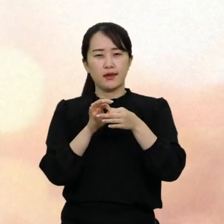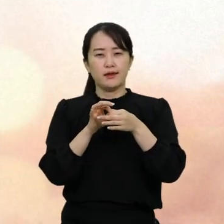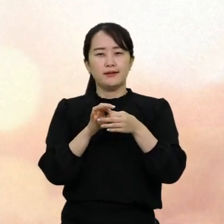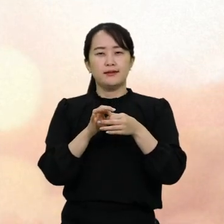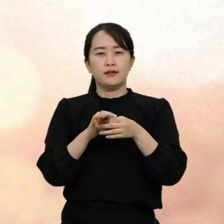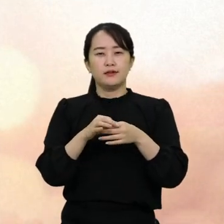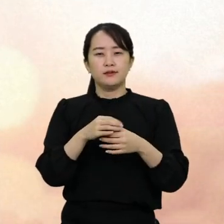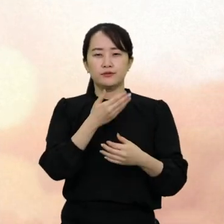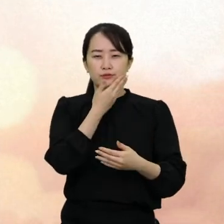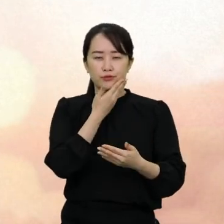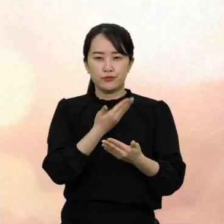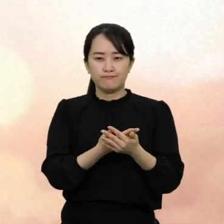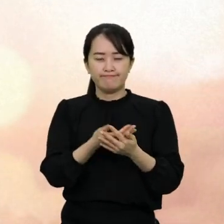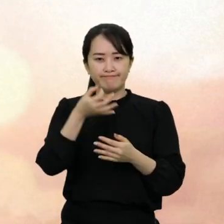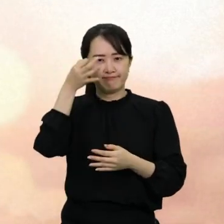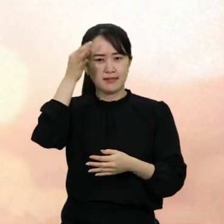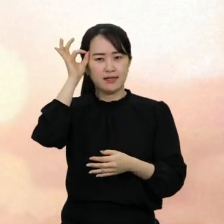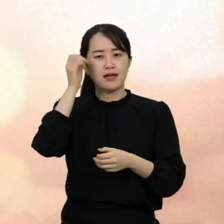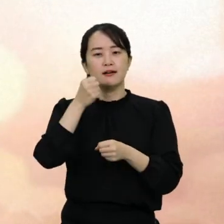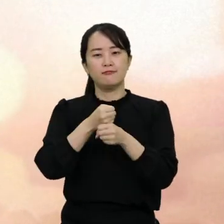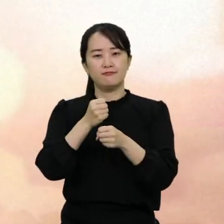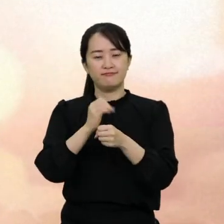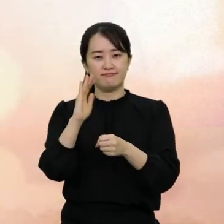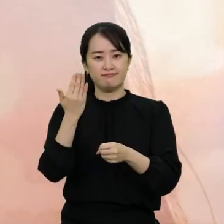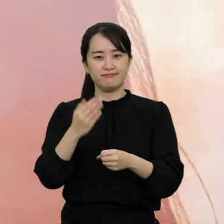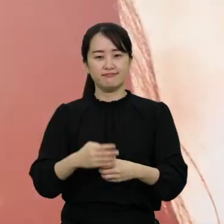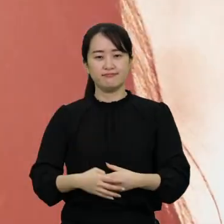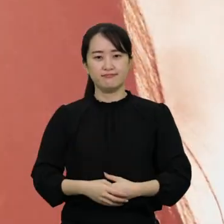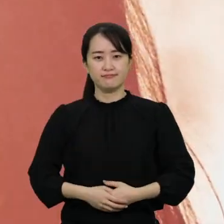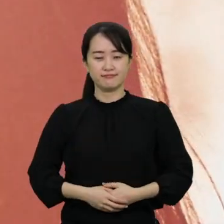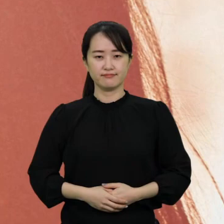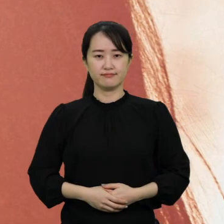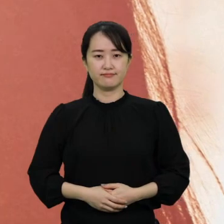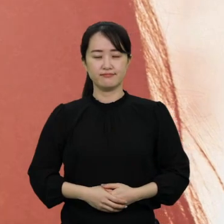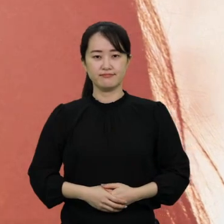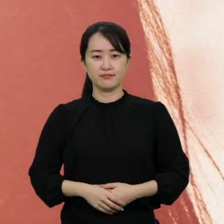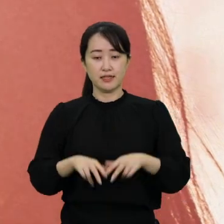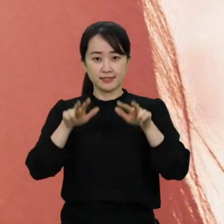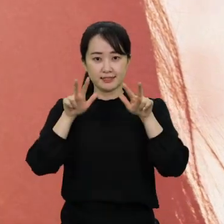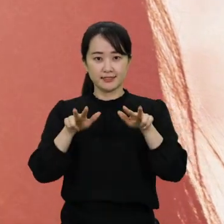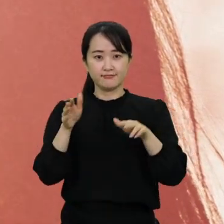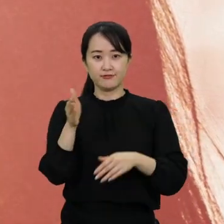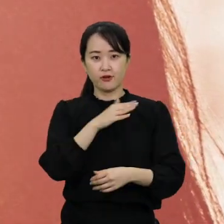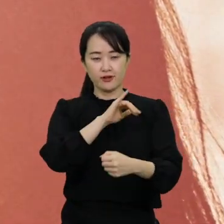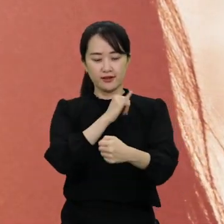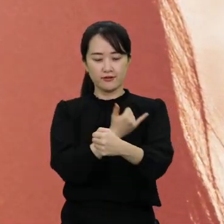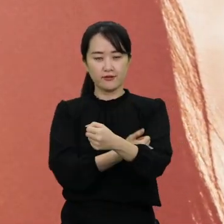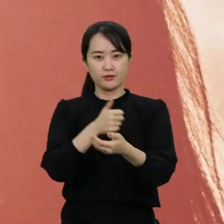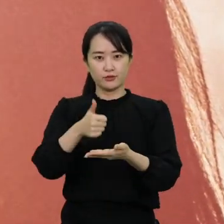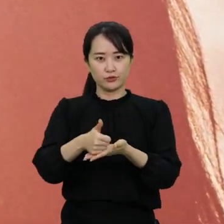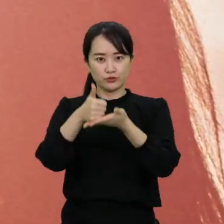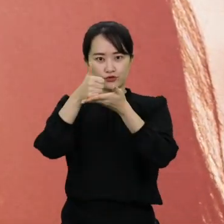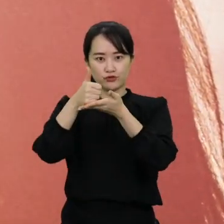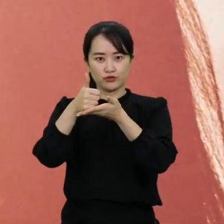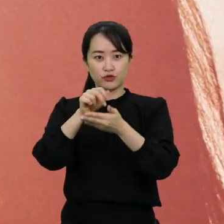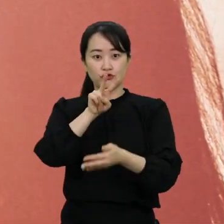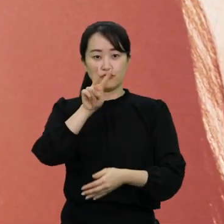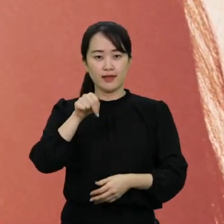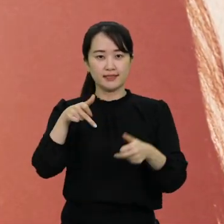소중함을 깨닫고 협약으로 만들어진 거예요. 그럼 지금부터 인권존중을 시작으로